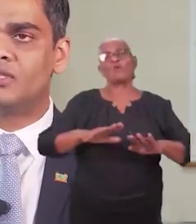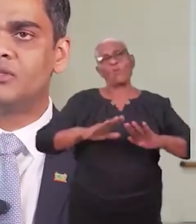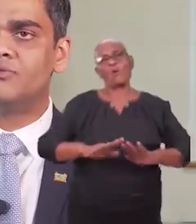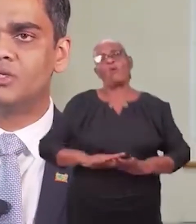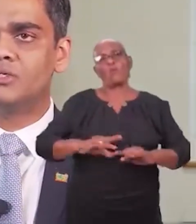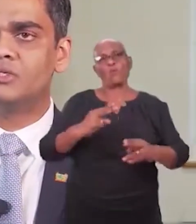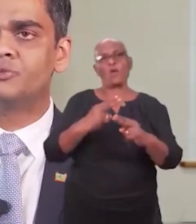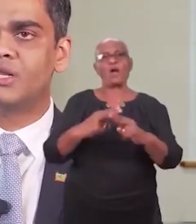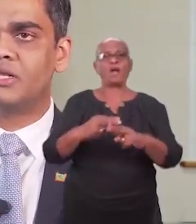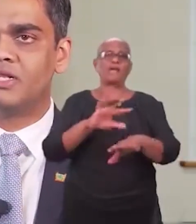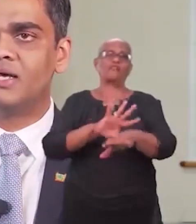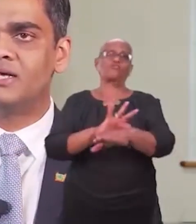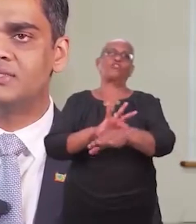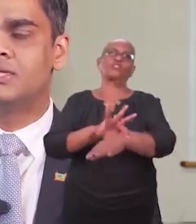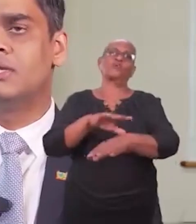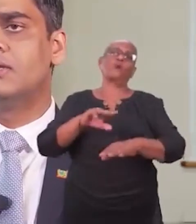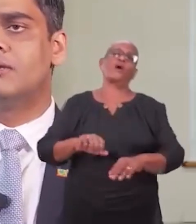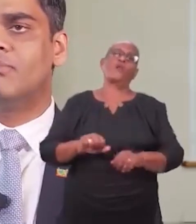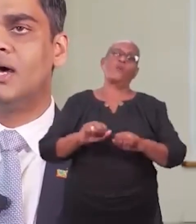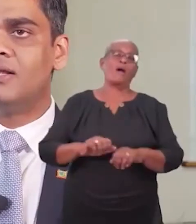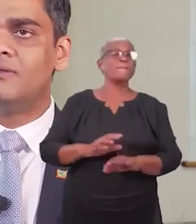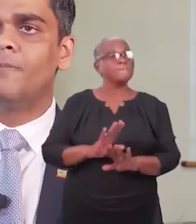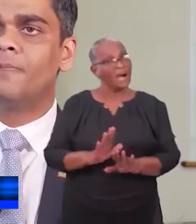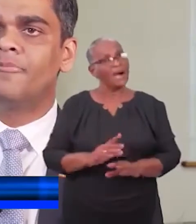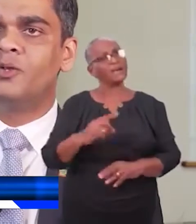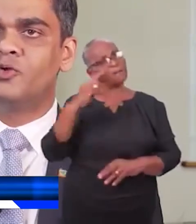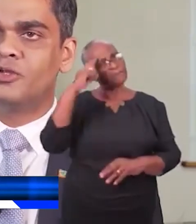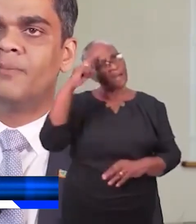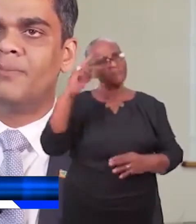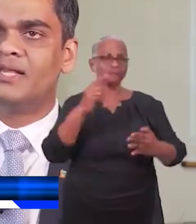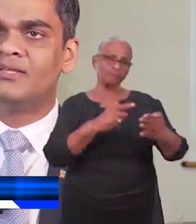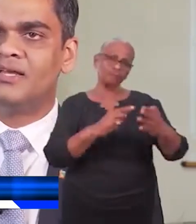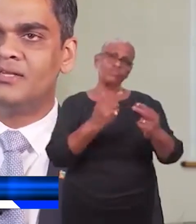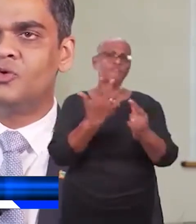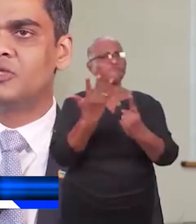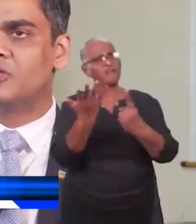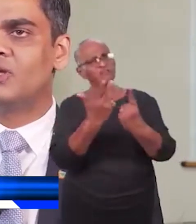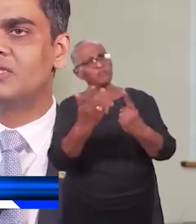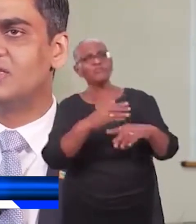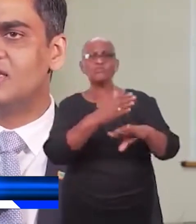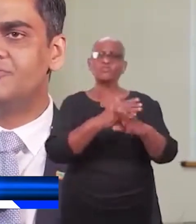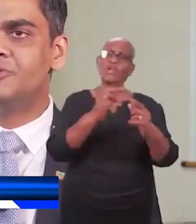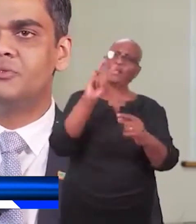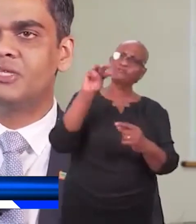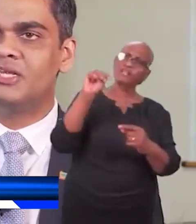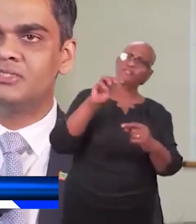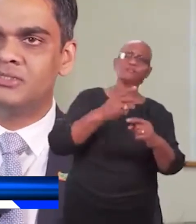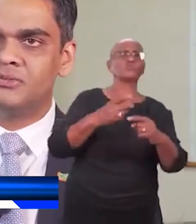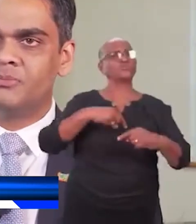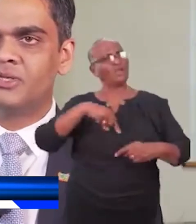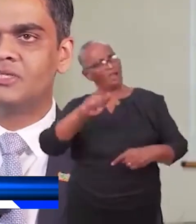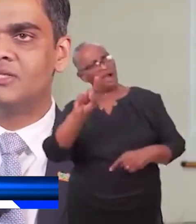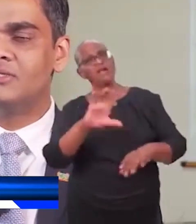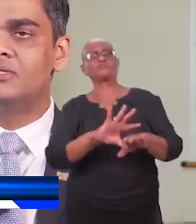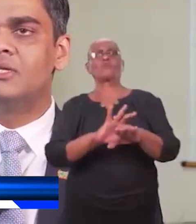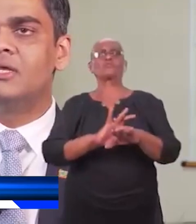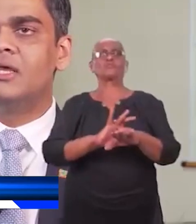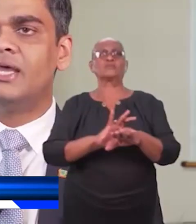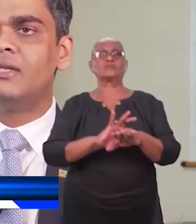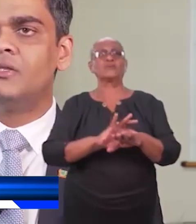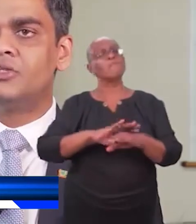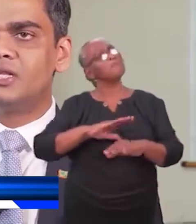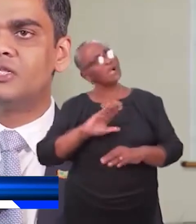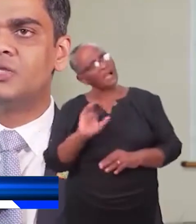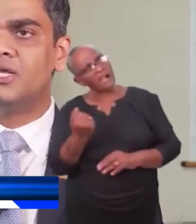vijf uren meer wachten voor een gesprek bij de arts. Maar u kunt gepland gaan, hooguit een kwartier, half uurtje met alles opgeteld.